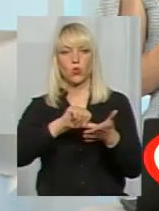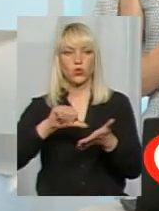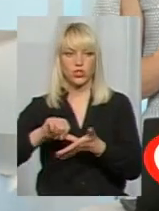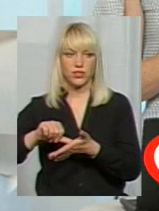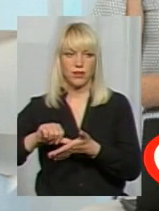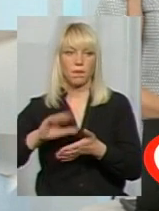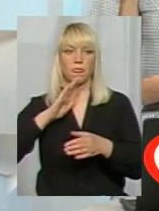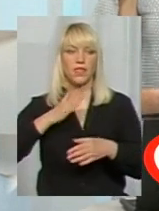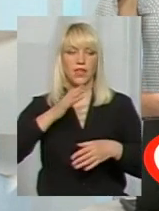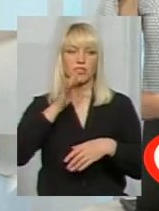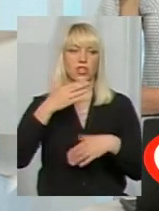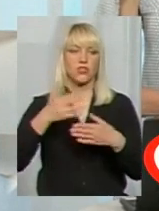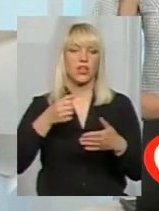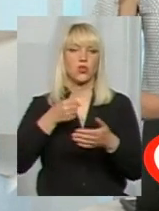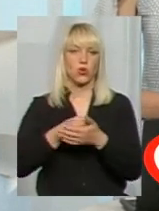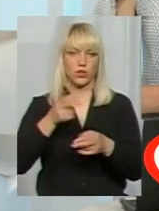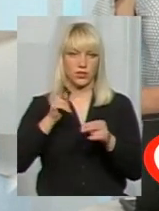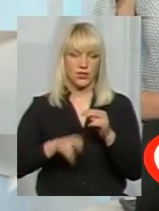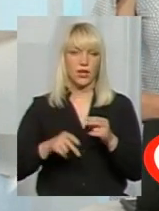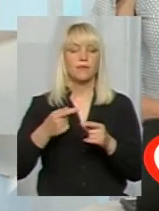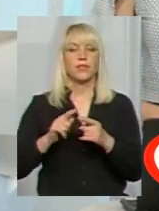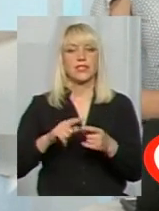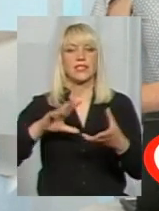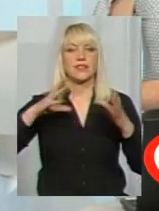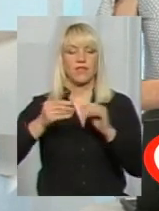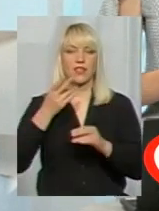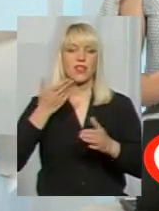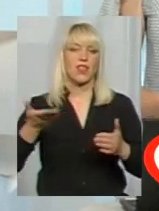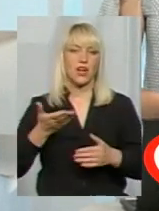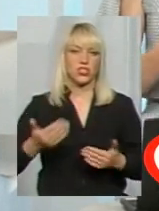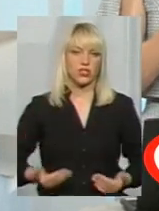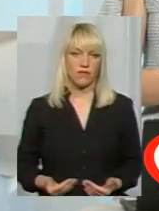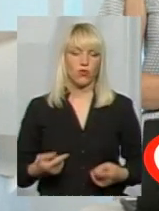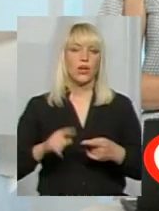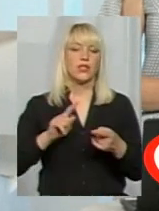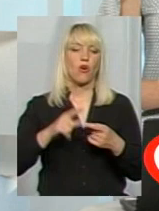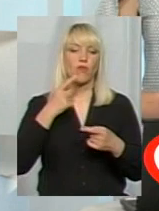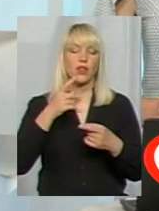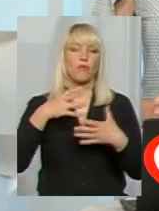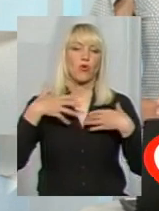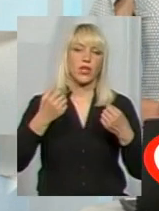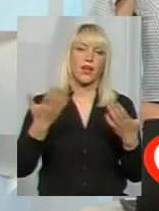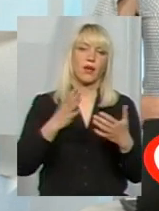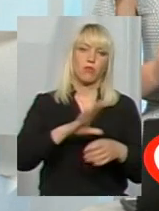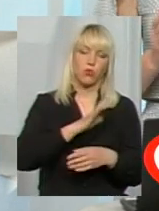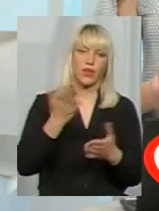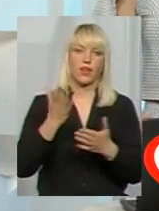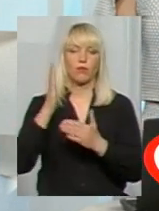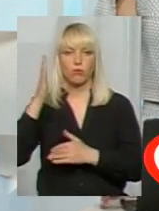Дякую вам. Наш час вже добіг кінця, це були звіти на живу, ми говорили про оздоровлення, яким воно було і яким воно буде.